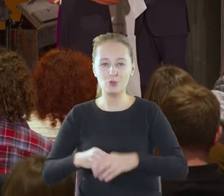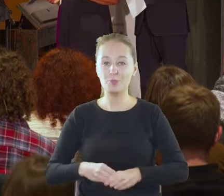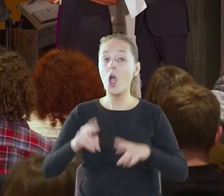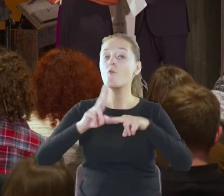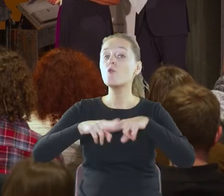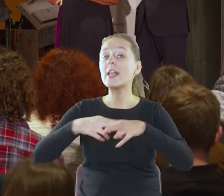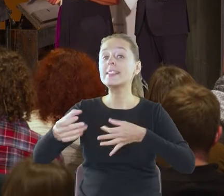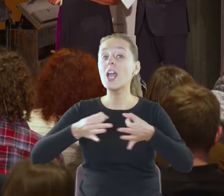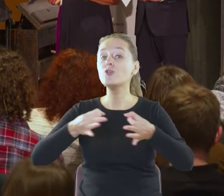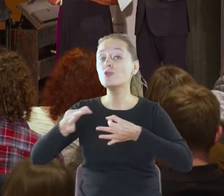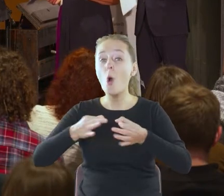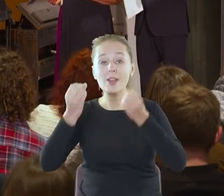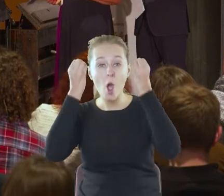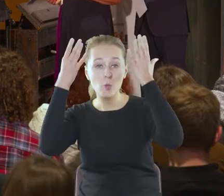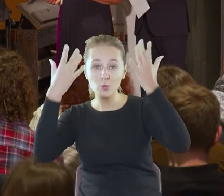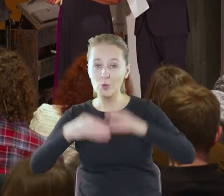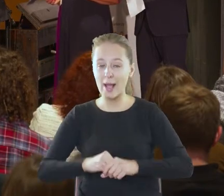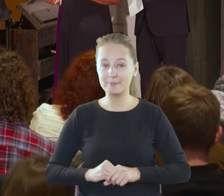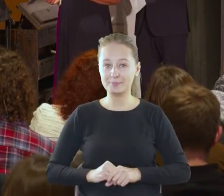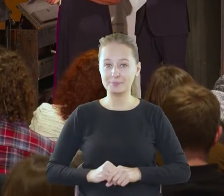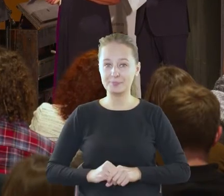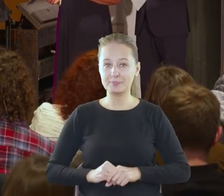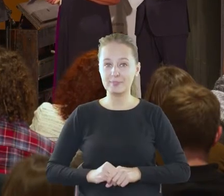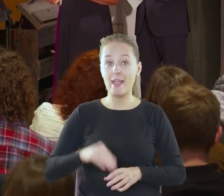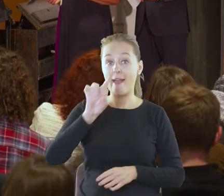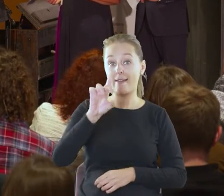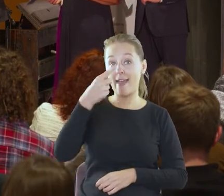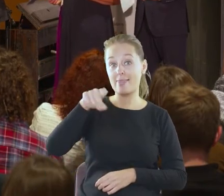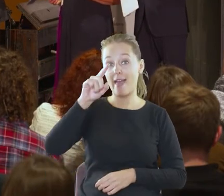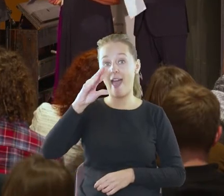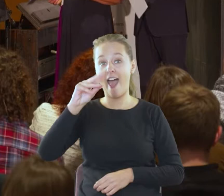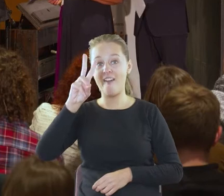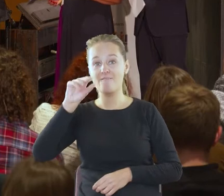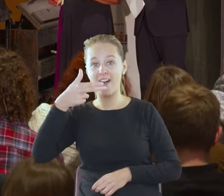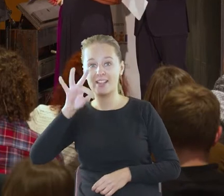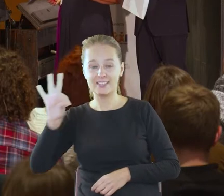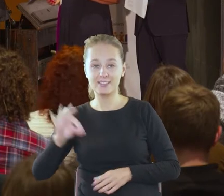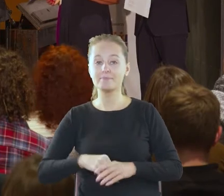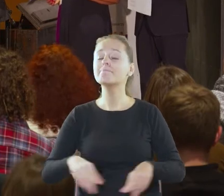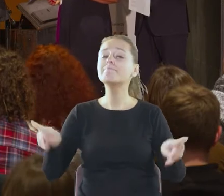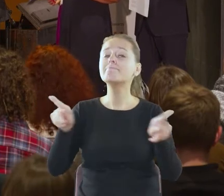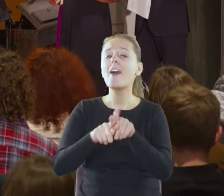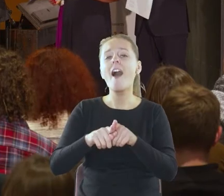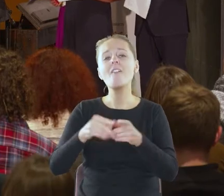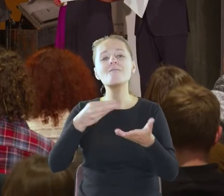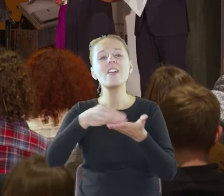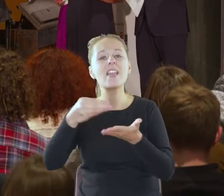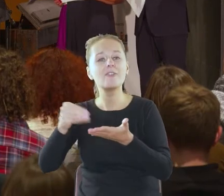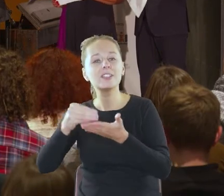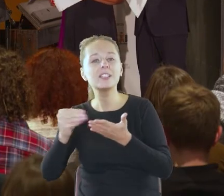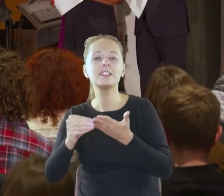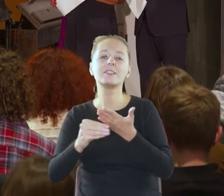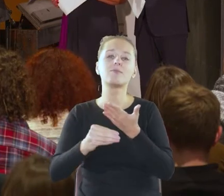Fundacja Historia i Kultura, GD Events, a także wydawnictwa